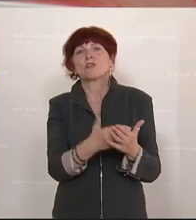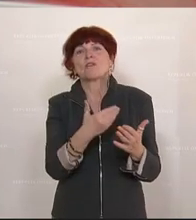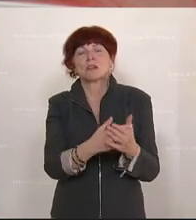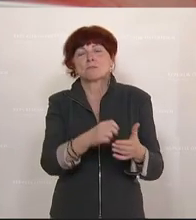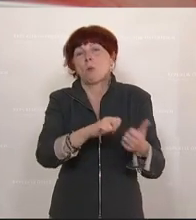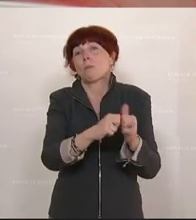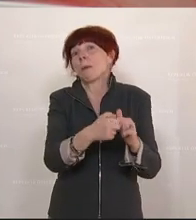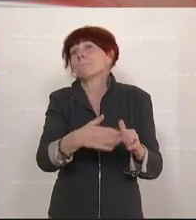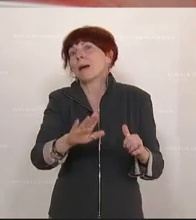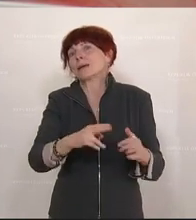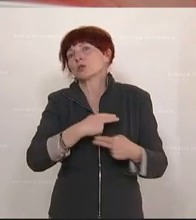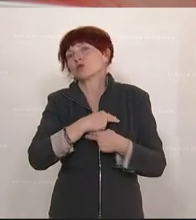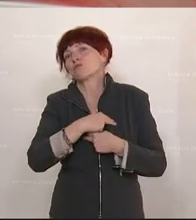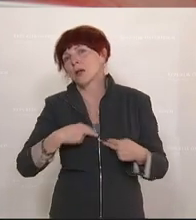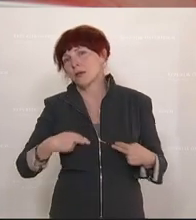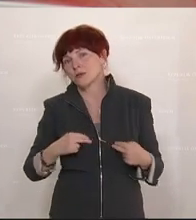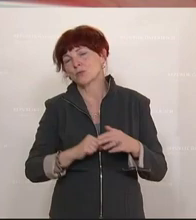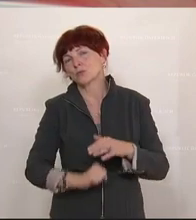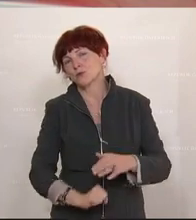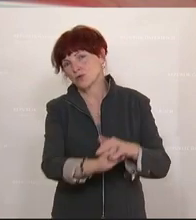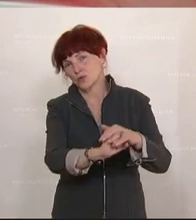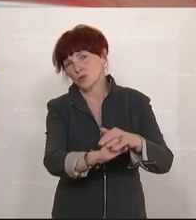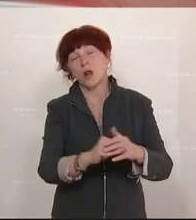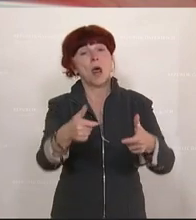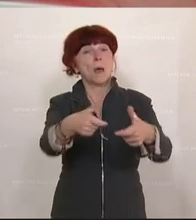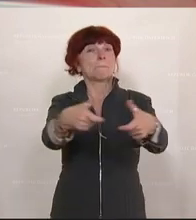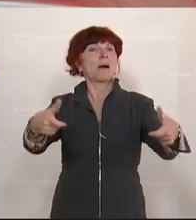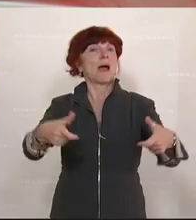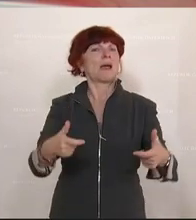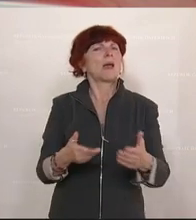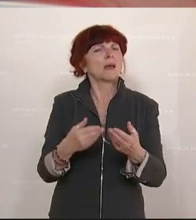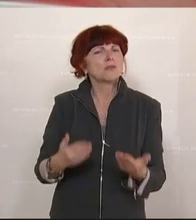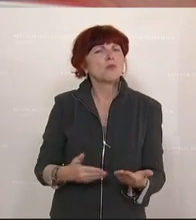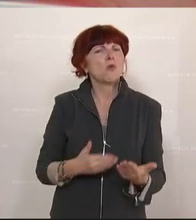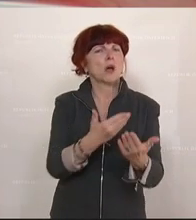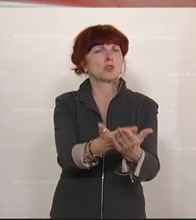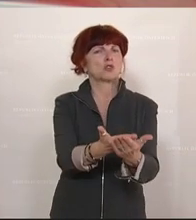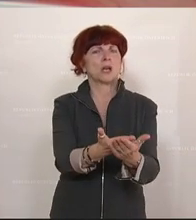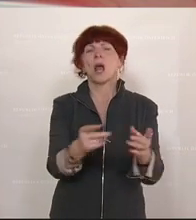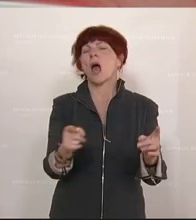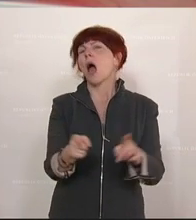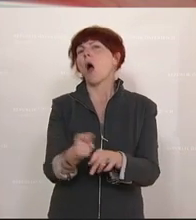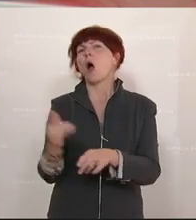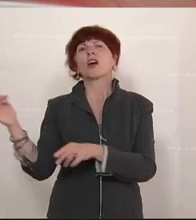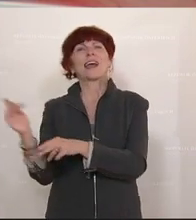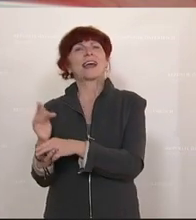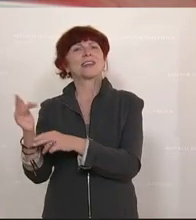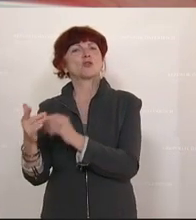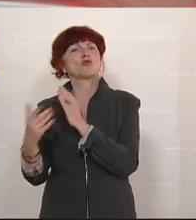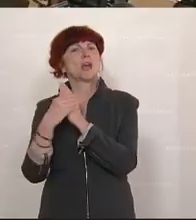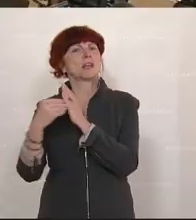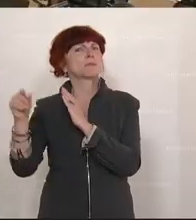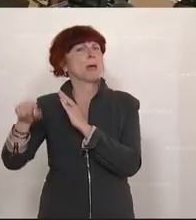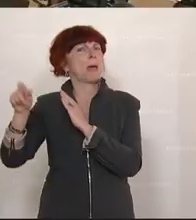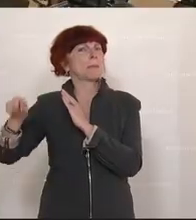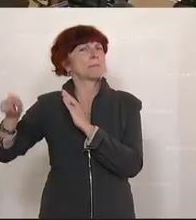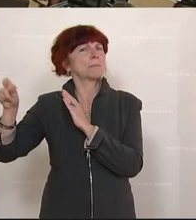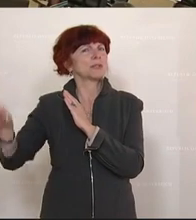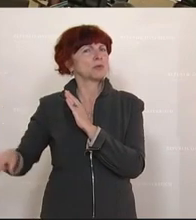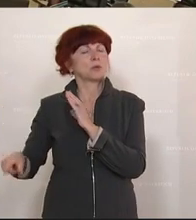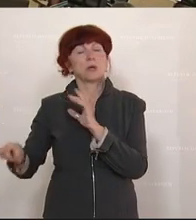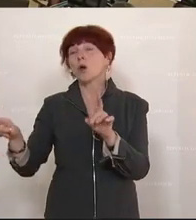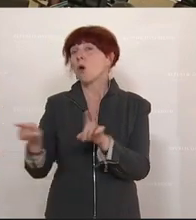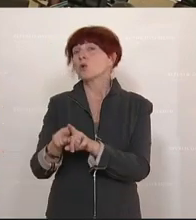wehtut, um sie zu unterstützen. Wir haben ein Paket vorgestellt, das selbst von kritischen Expertinnen und Experten und auch von